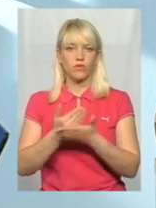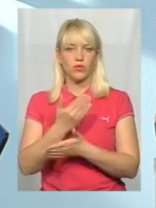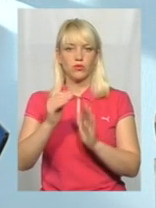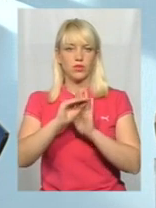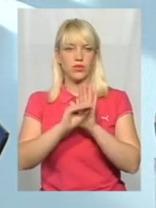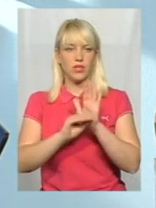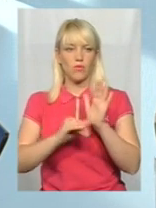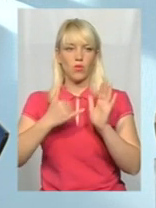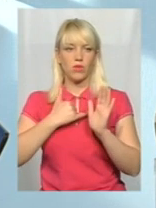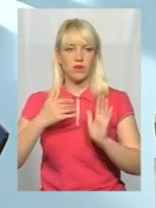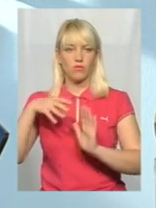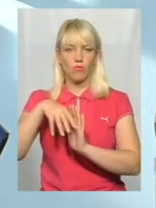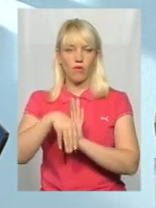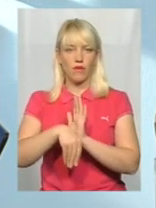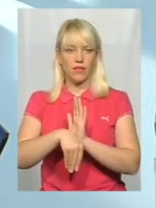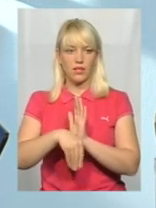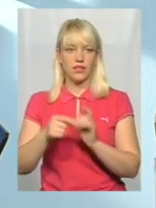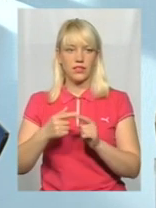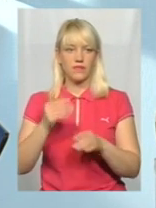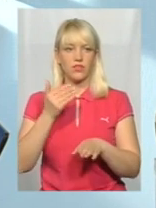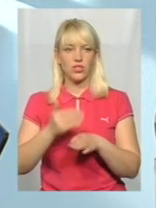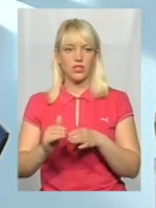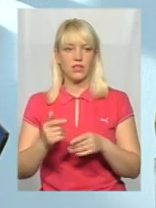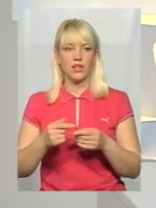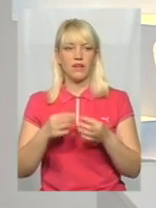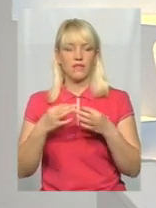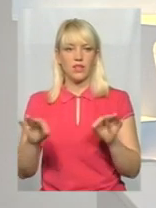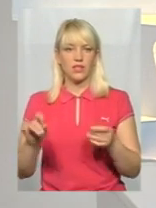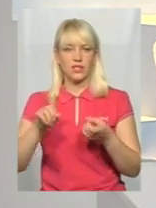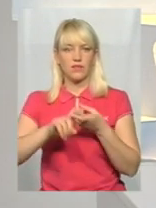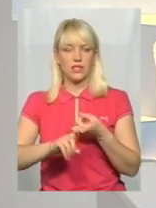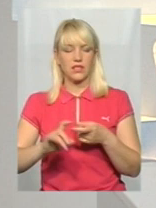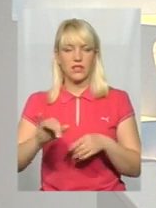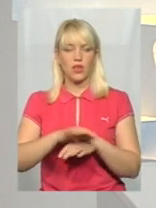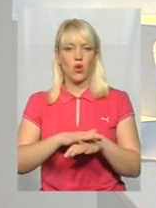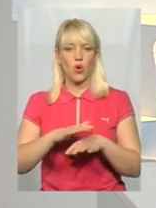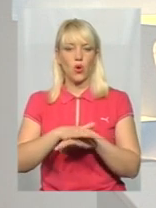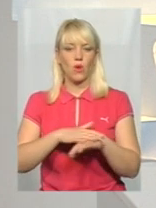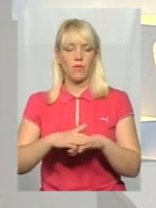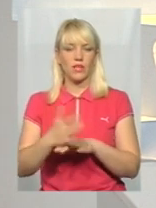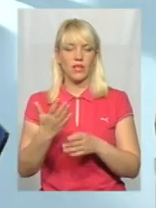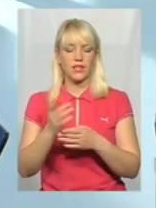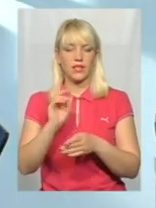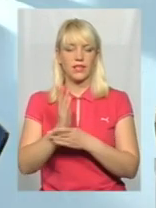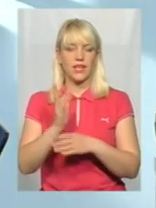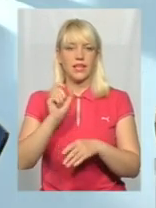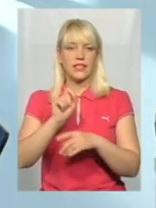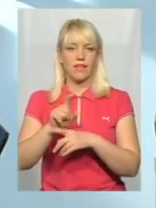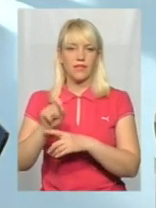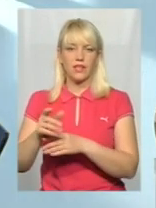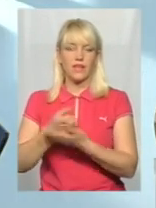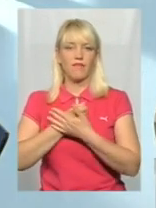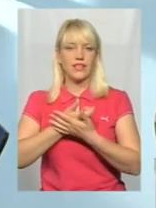запровадилися в частині відділу зв'язків з громадськістю безпосередньо, якому є завдання висвітлювати в засобах масової